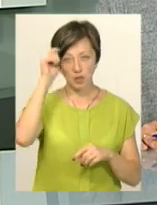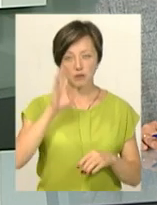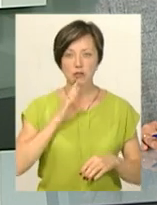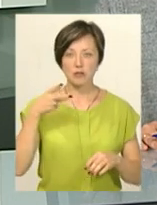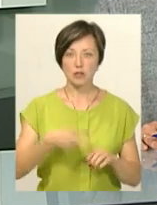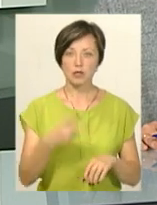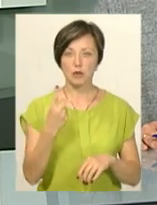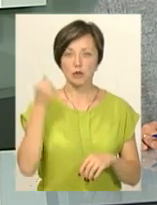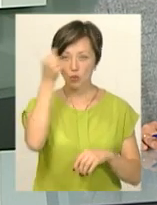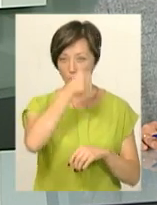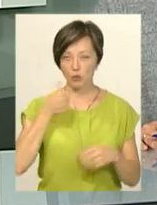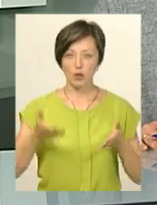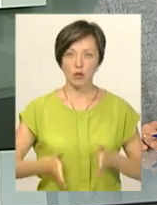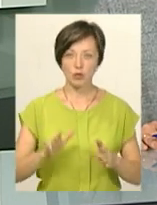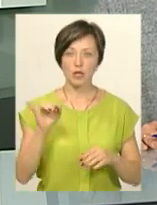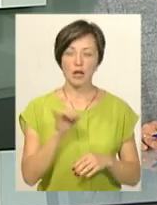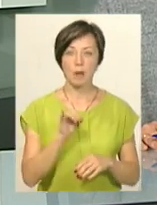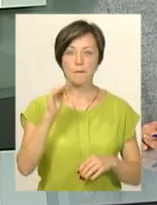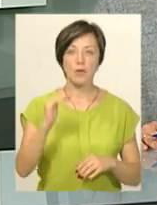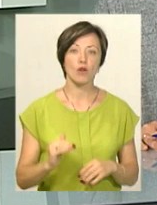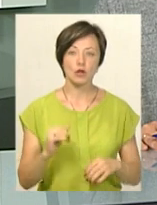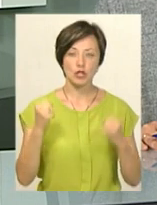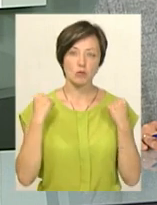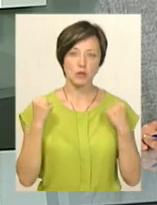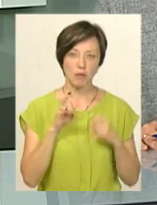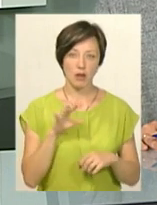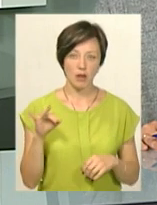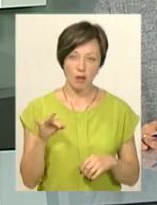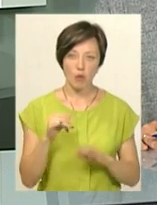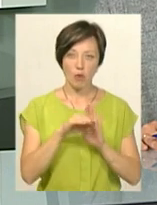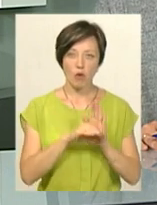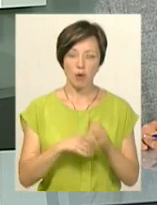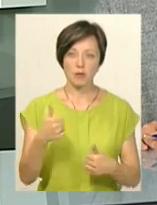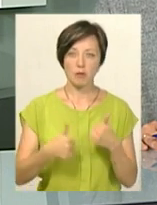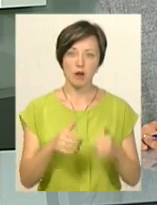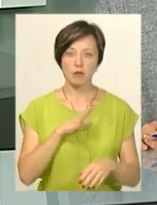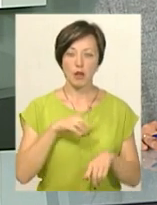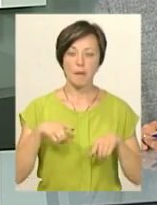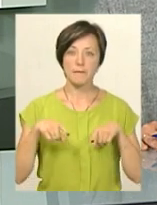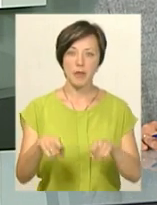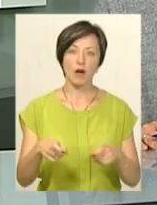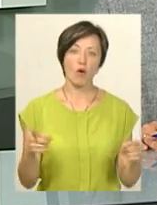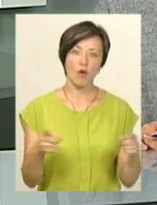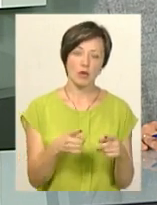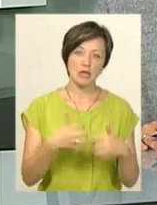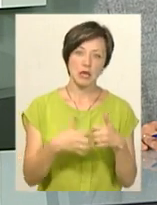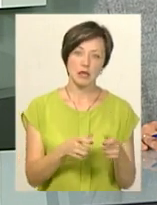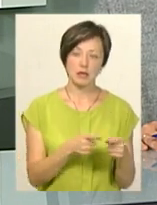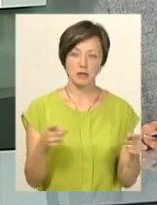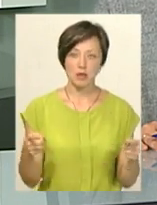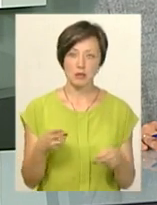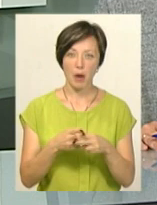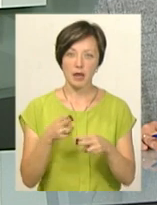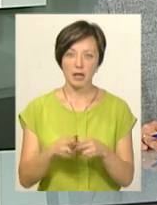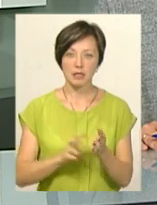дівчата 2001 року народження та молодші від них спортсмени. У програмі змагань були біг на короткі і середні дистанції, біг з бар